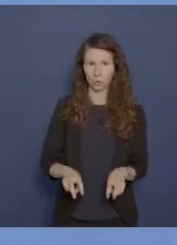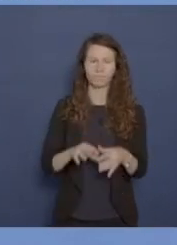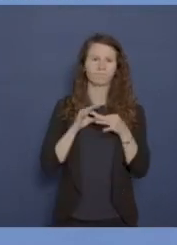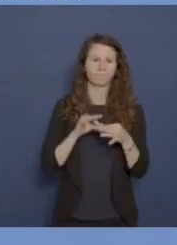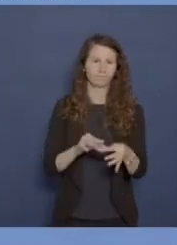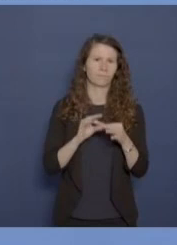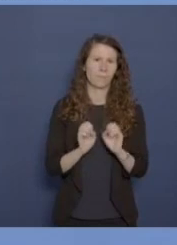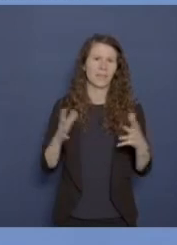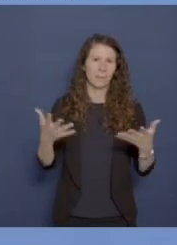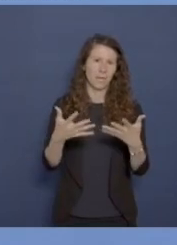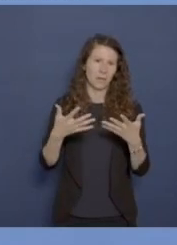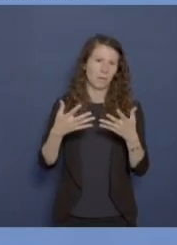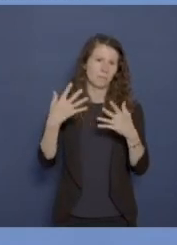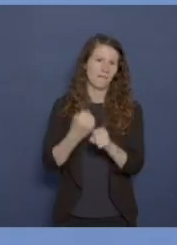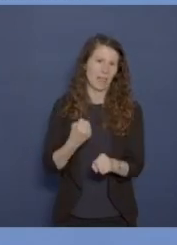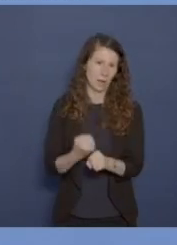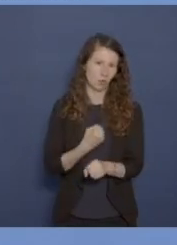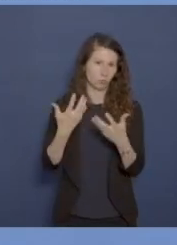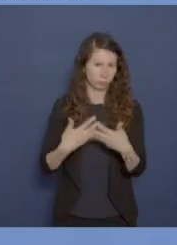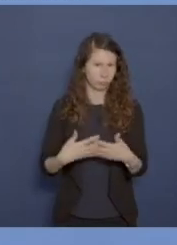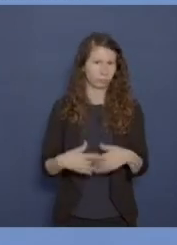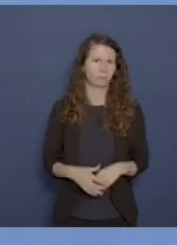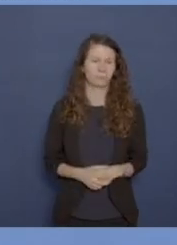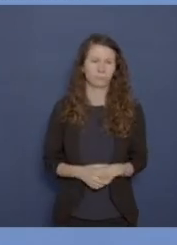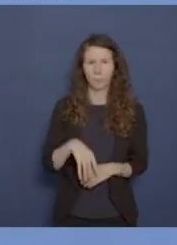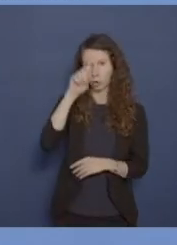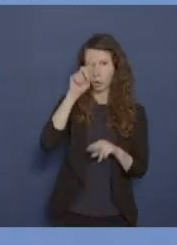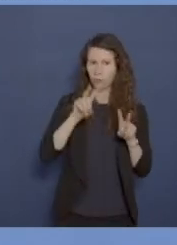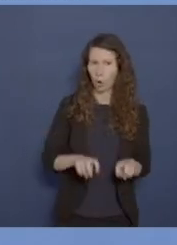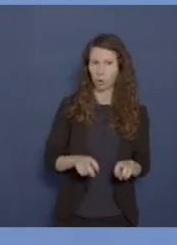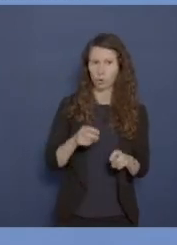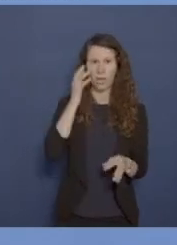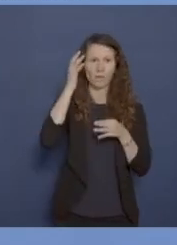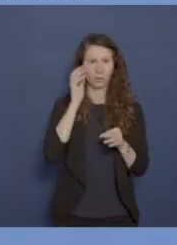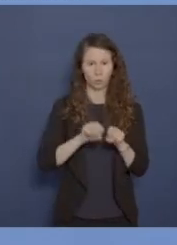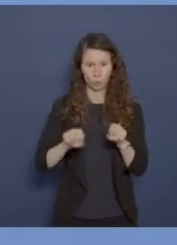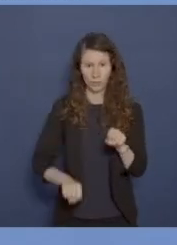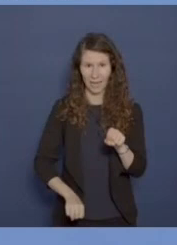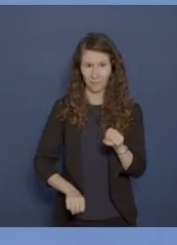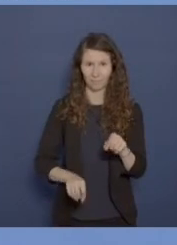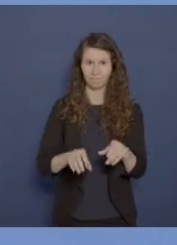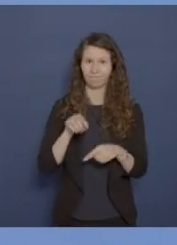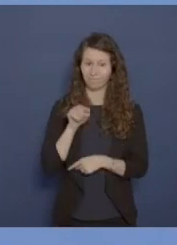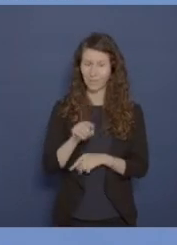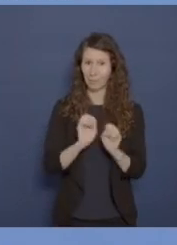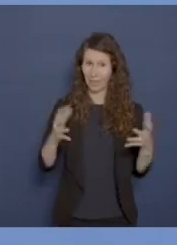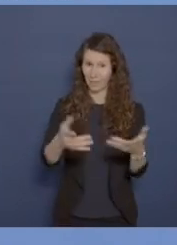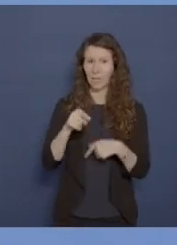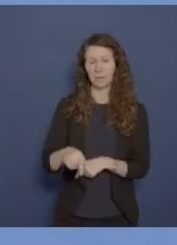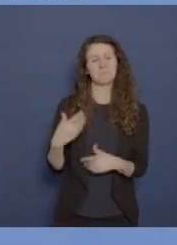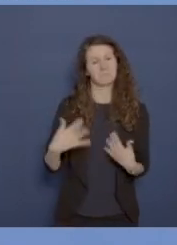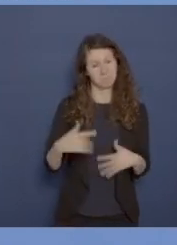Bewältigung der Pandemie. Und man kann sagen, das deutsche Forschungs und Innovationssystem hat sich gerade in der Pandemie bewährt. Es hat in